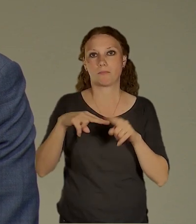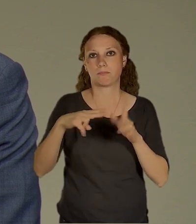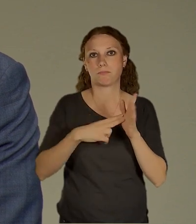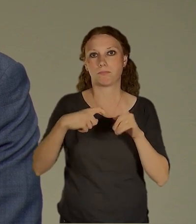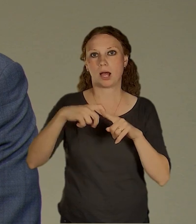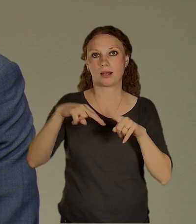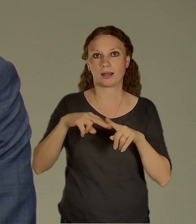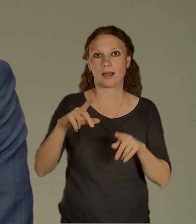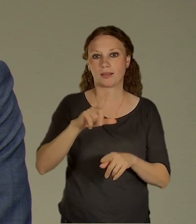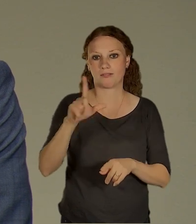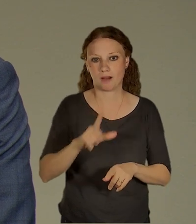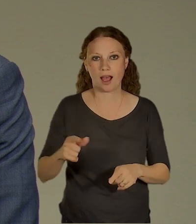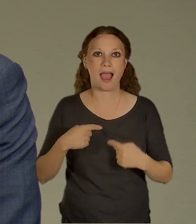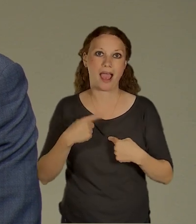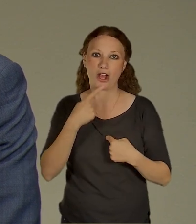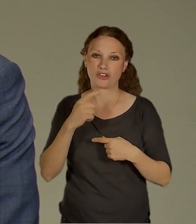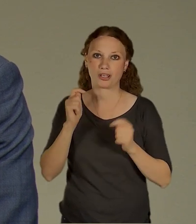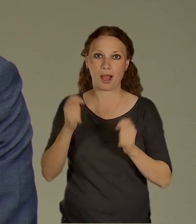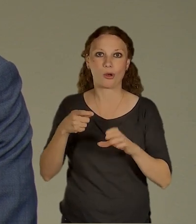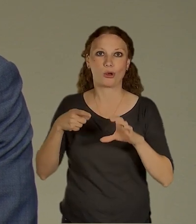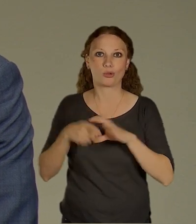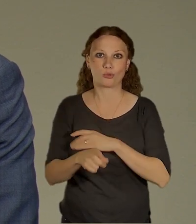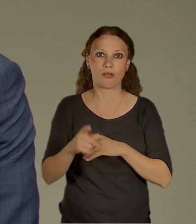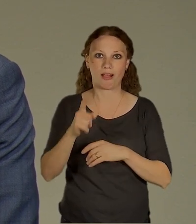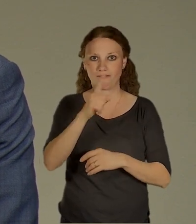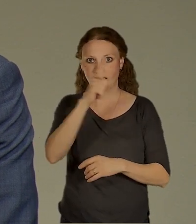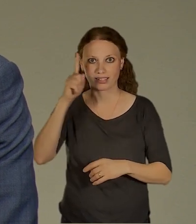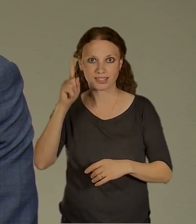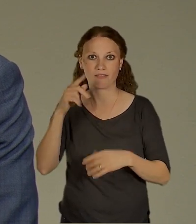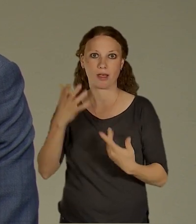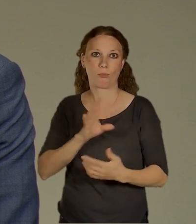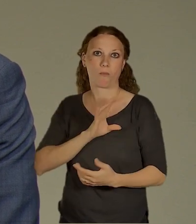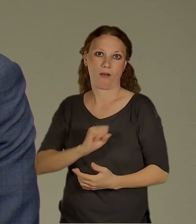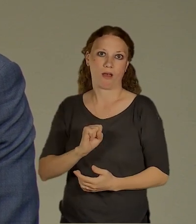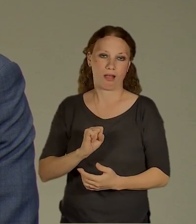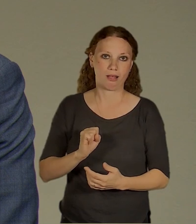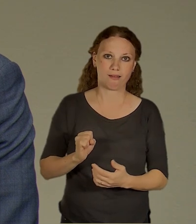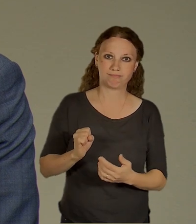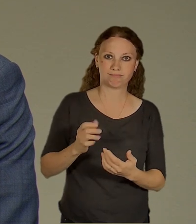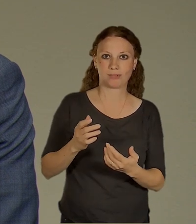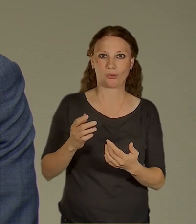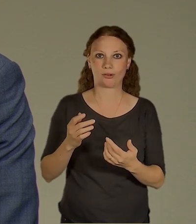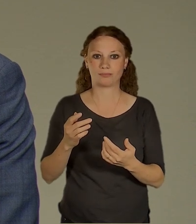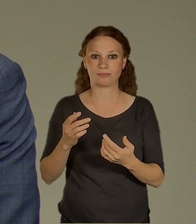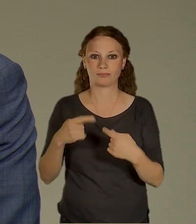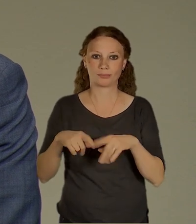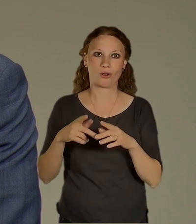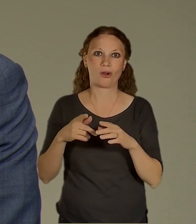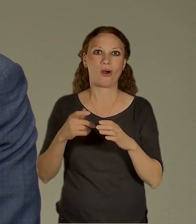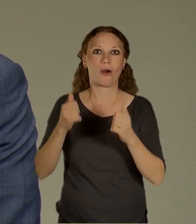Václav nebo Tunel Pavel třeba na jako úctění těch tradic toho pražského tunelářství. Ale